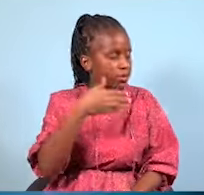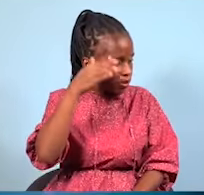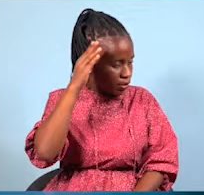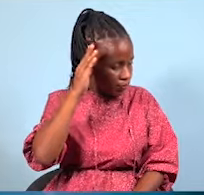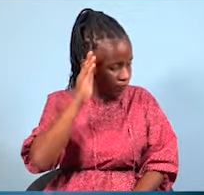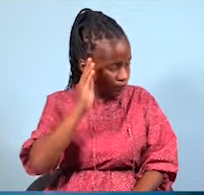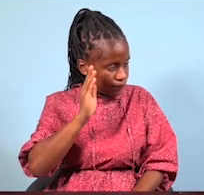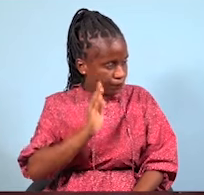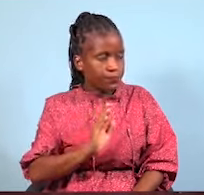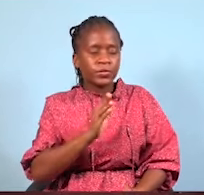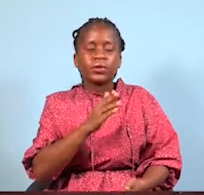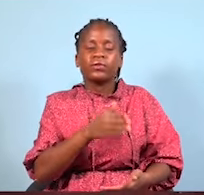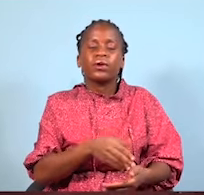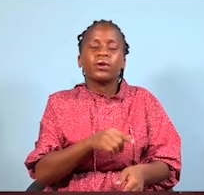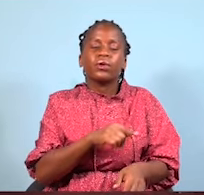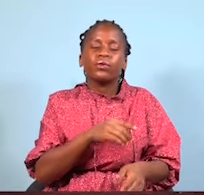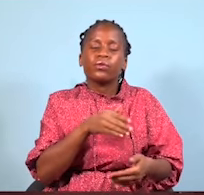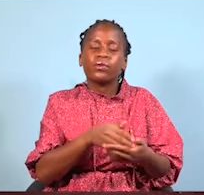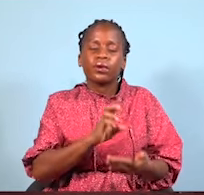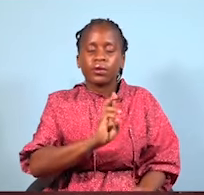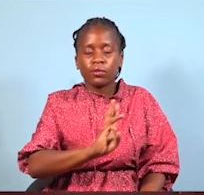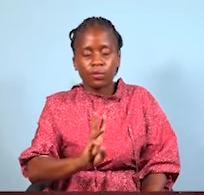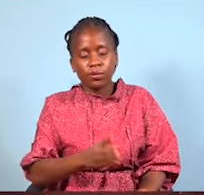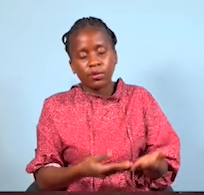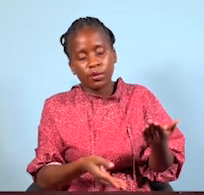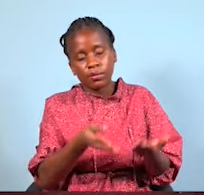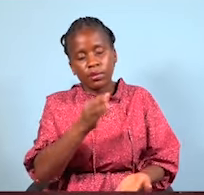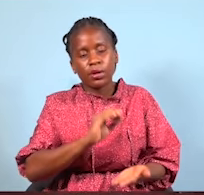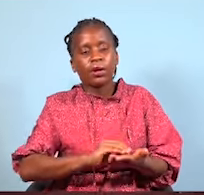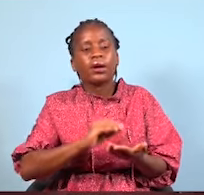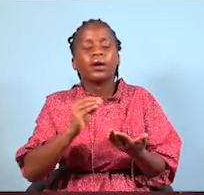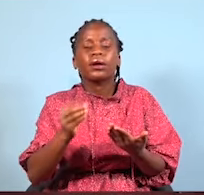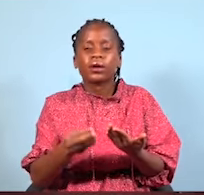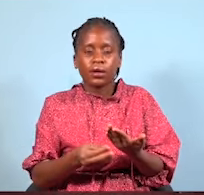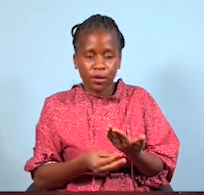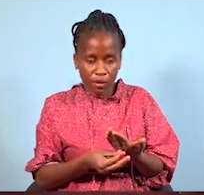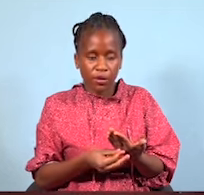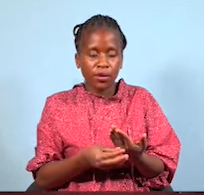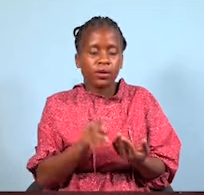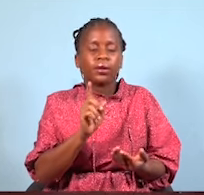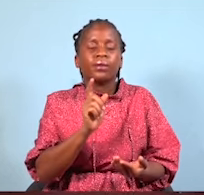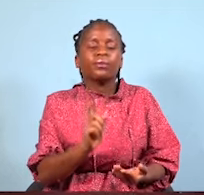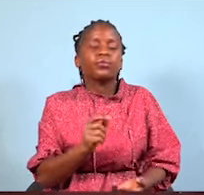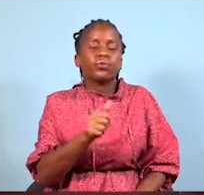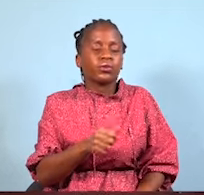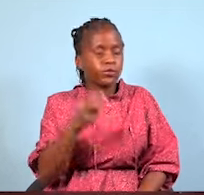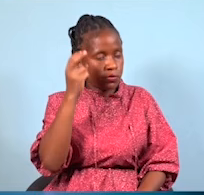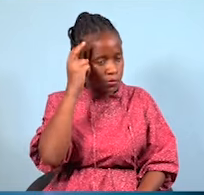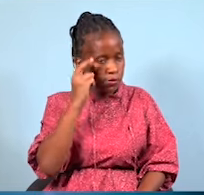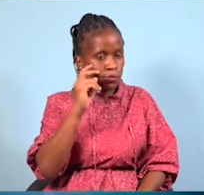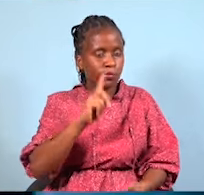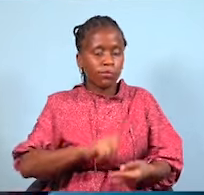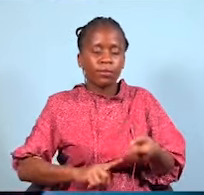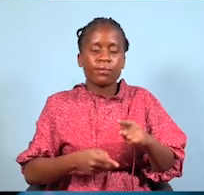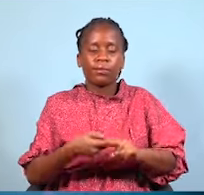gani ama nikunamnagani huyu mbaya anamafikra hizo. Anapaswa hapa mbani kusogia wala usehemu fulani ili